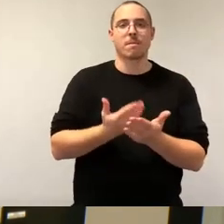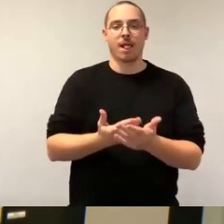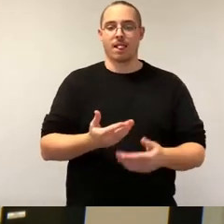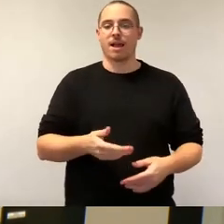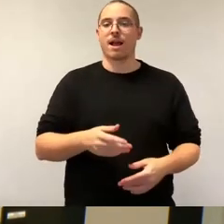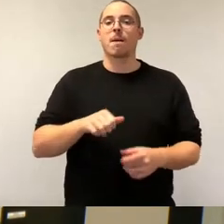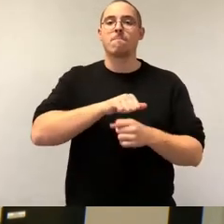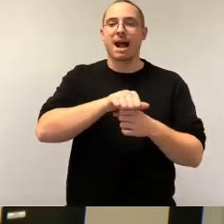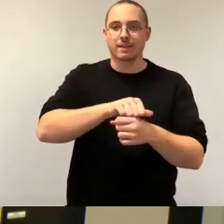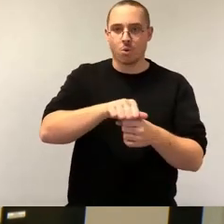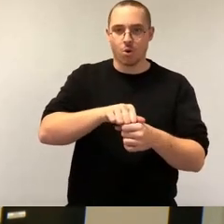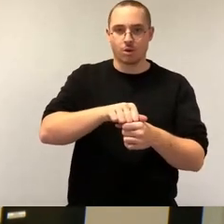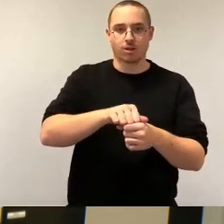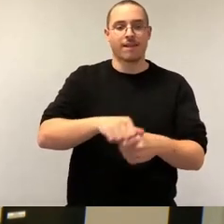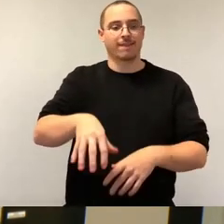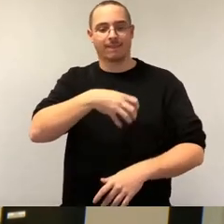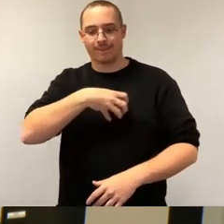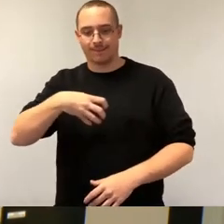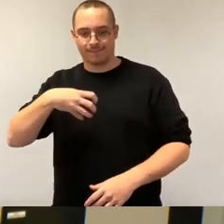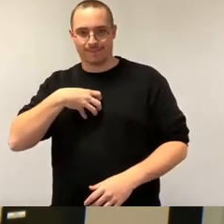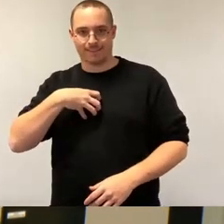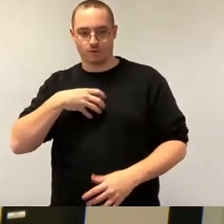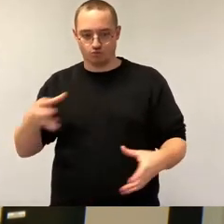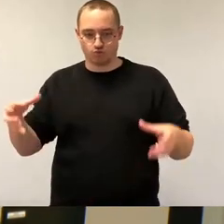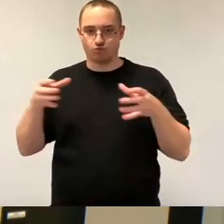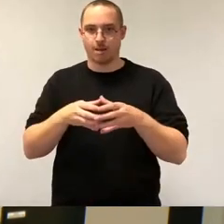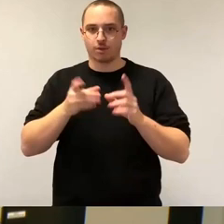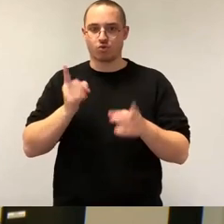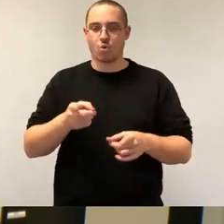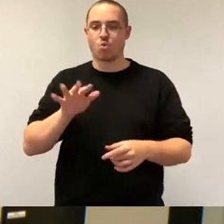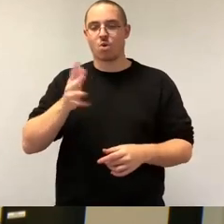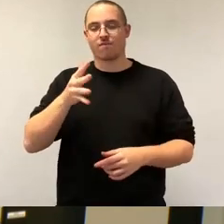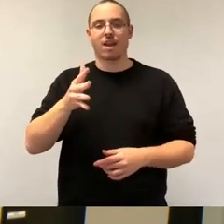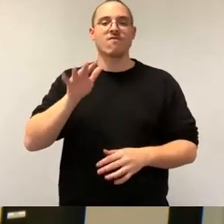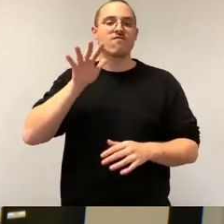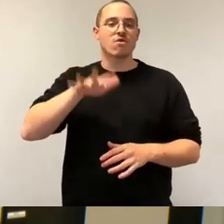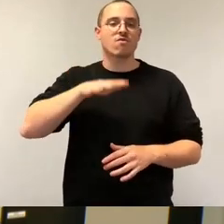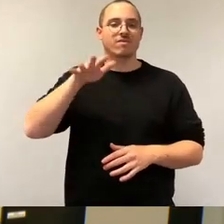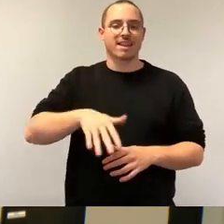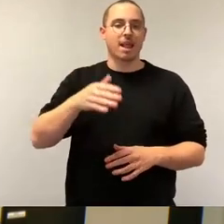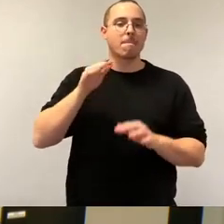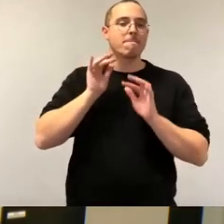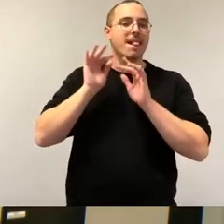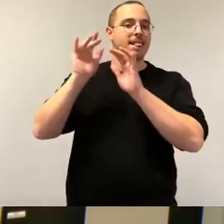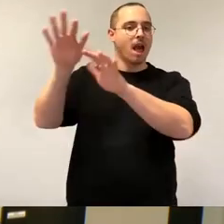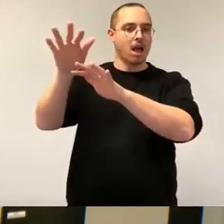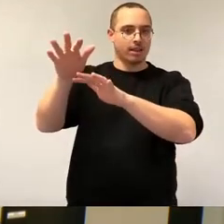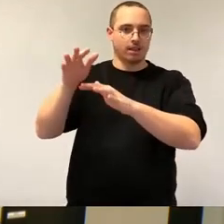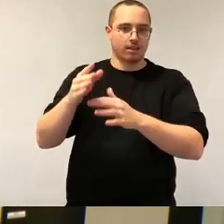zu 15 Milliarden Euro Subvention vom Staat investiert worden ist, also sprich vom Steuerzahler.